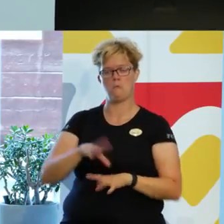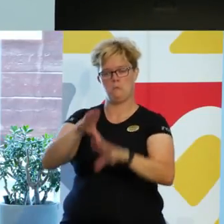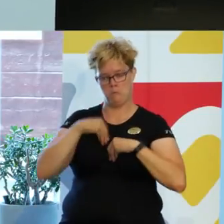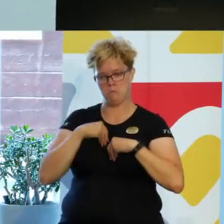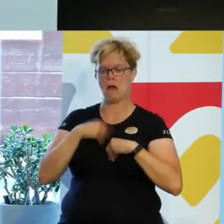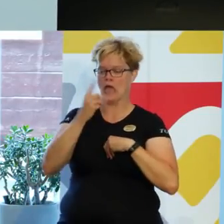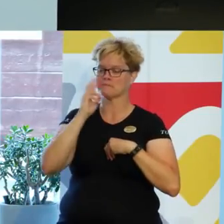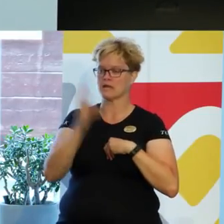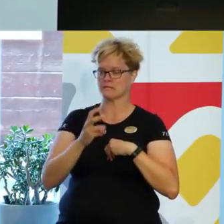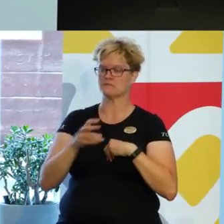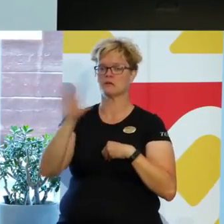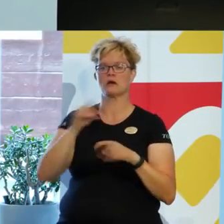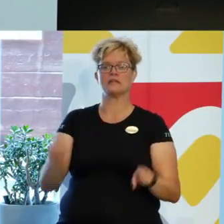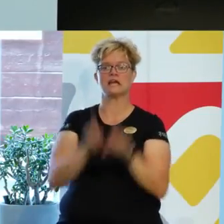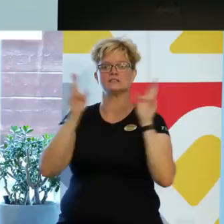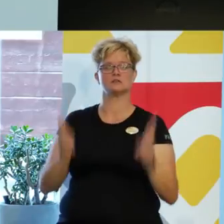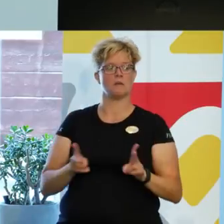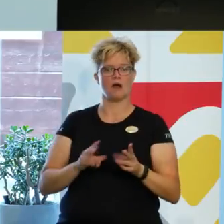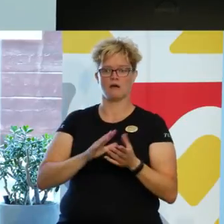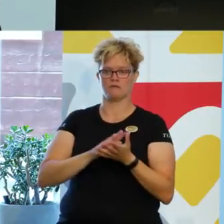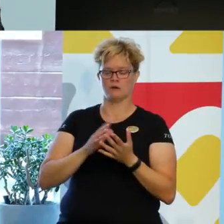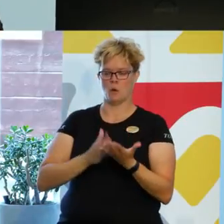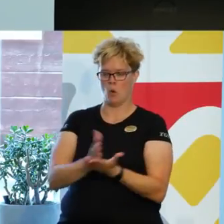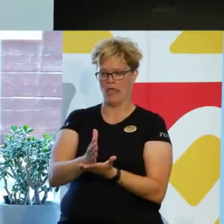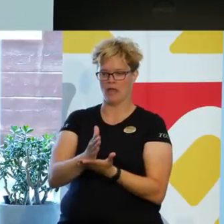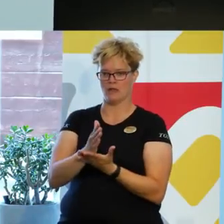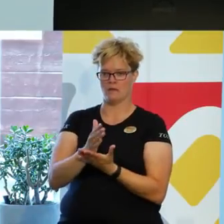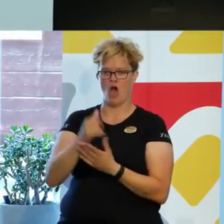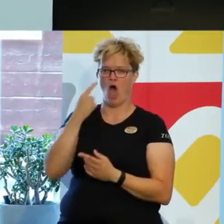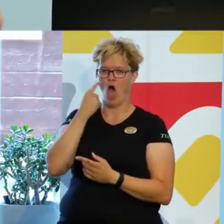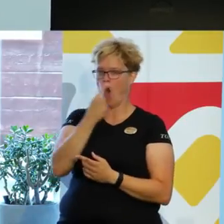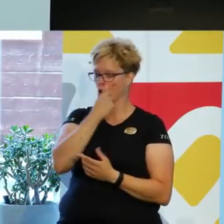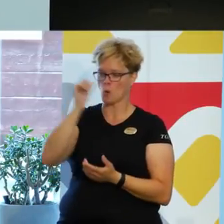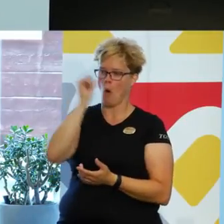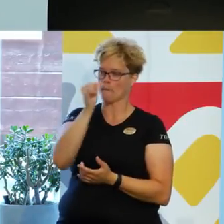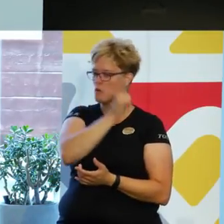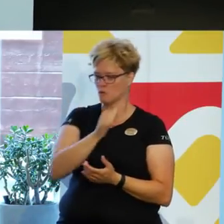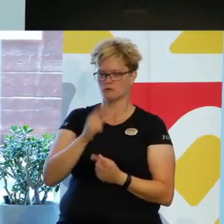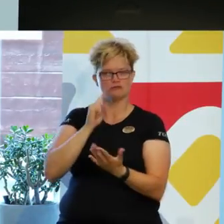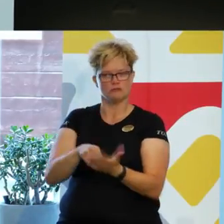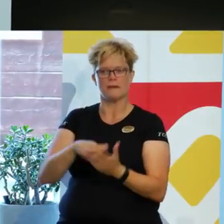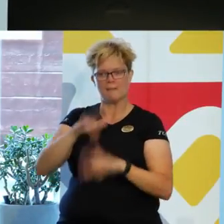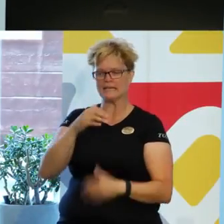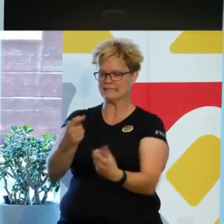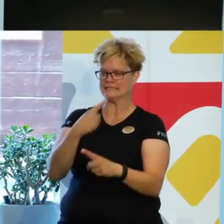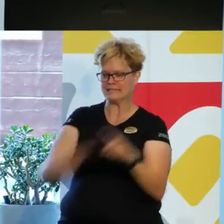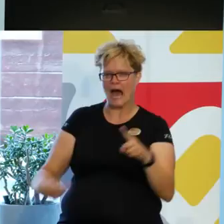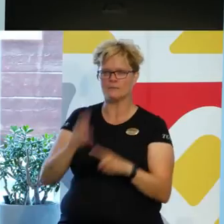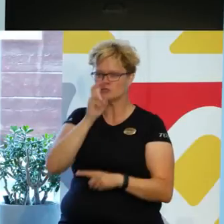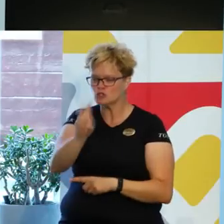perspektiv så är det ju nästan som att vi genomgår någon form av ögonoperation och får en skarpare syn. hur?